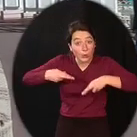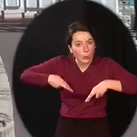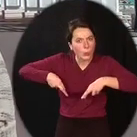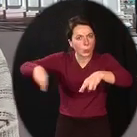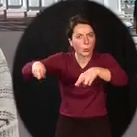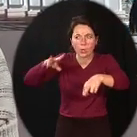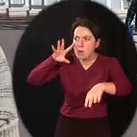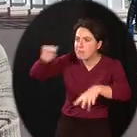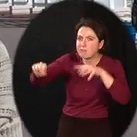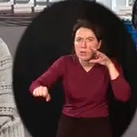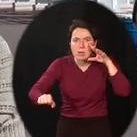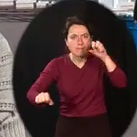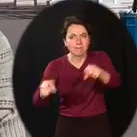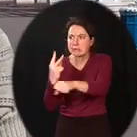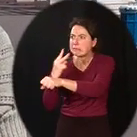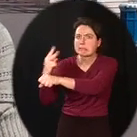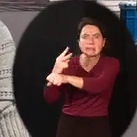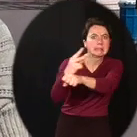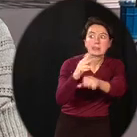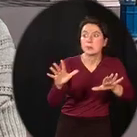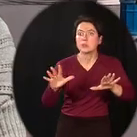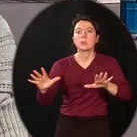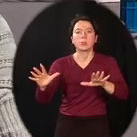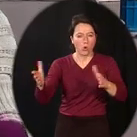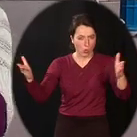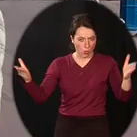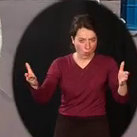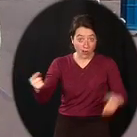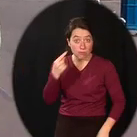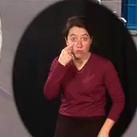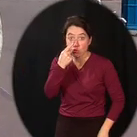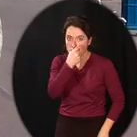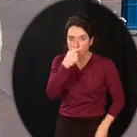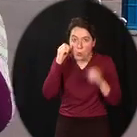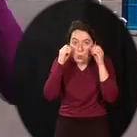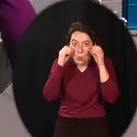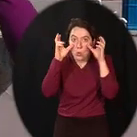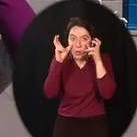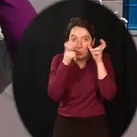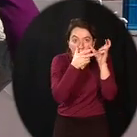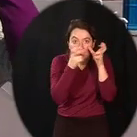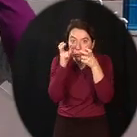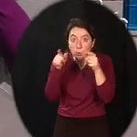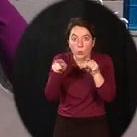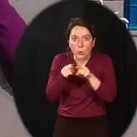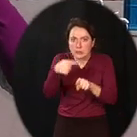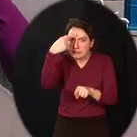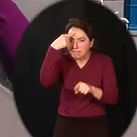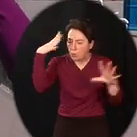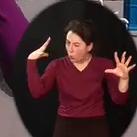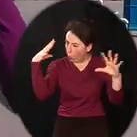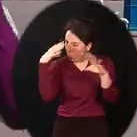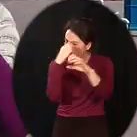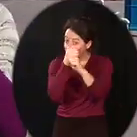Pour repérer les dangers et les pièges de la rue, vous devez utiliser vos yeux pour bien voir, votre tête pour être bien